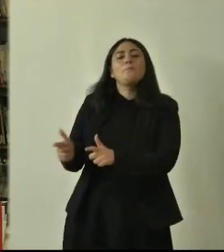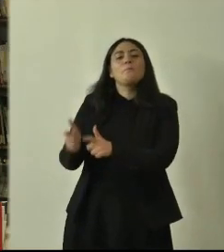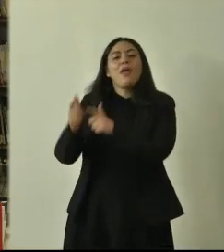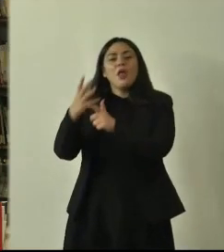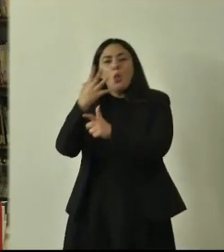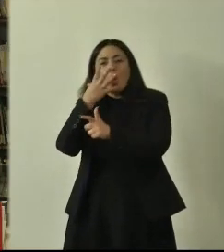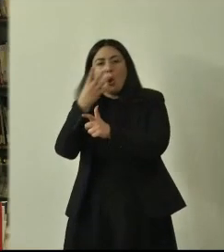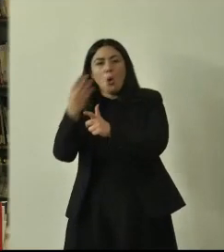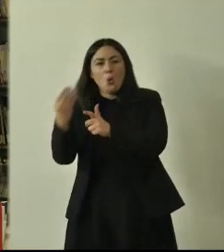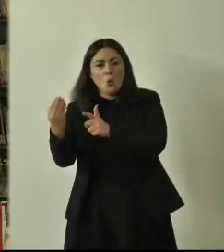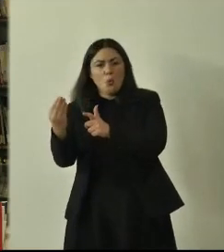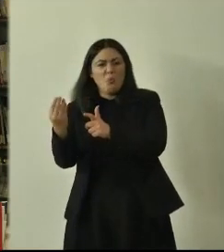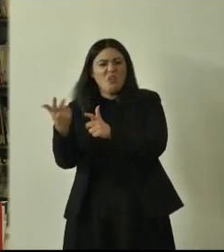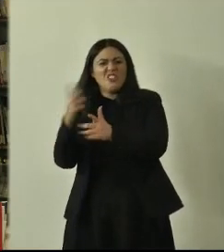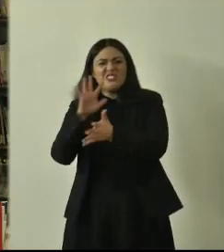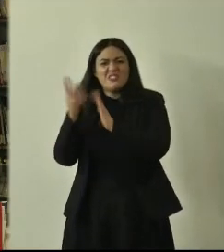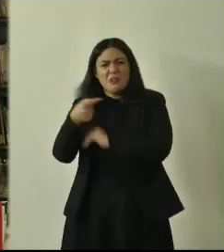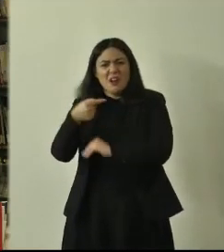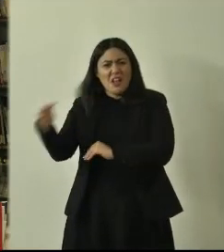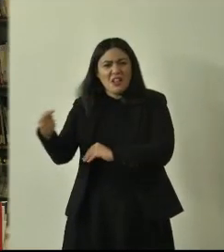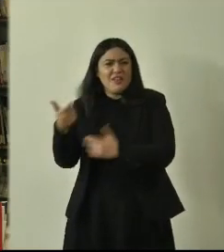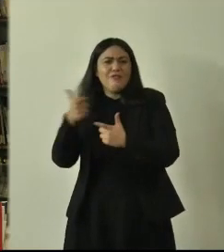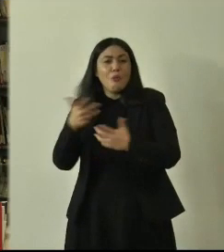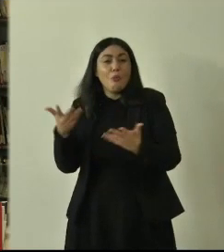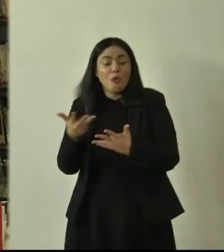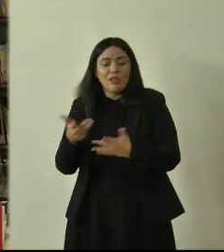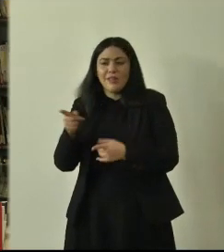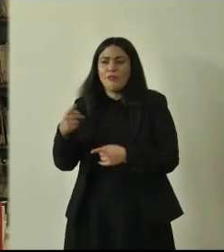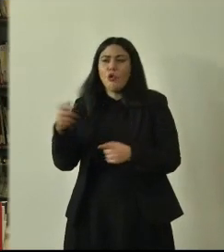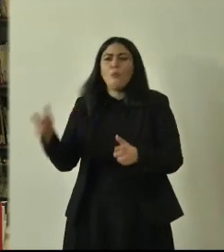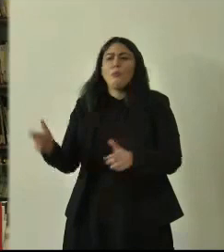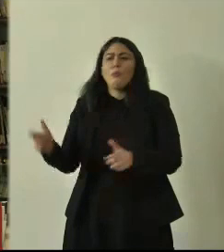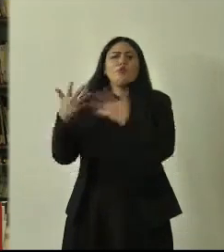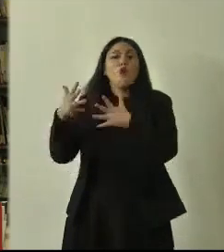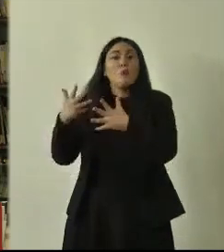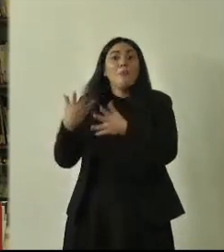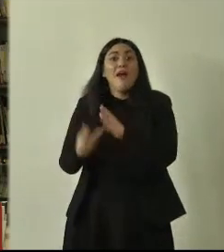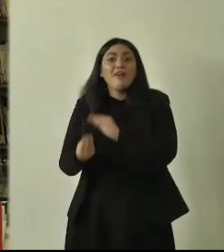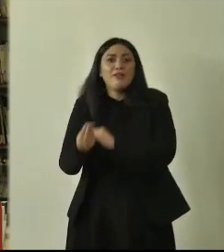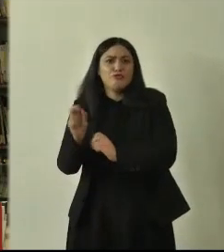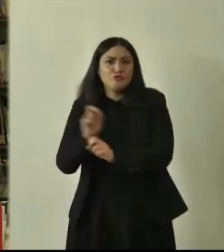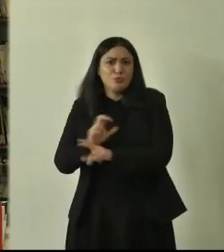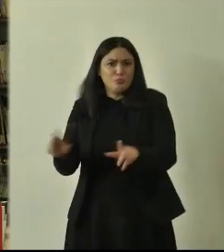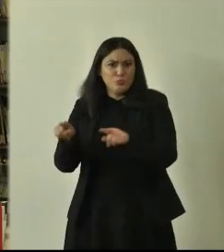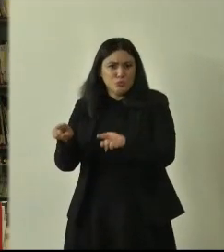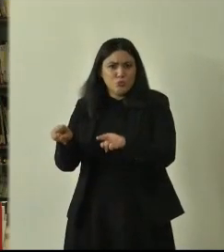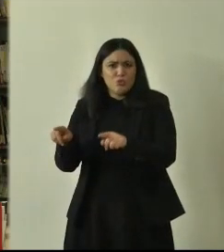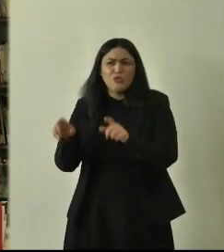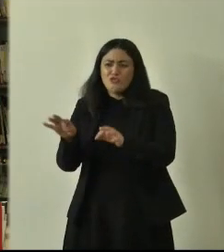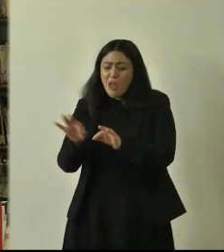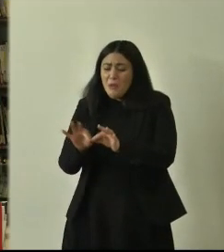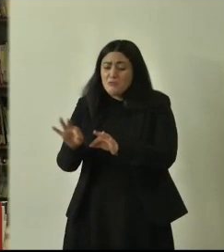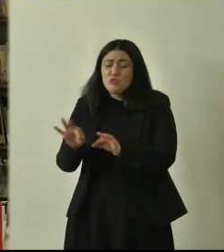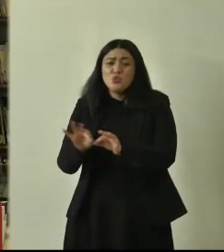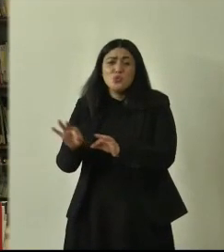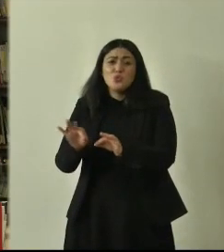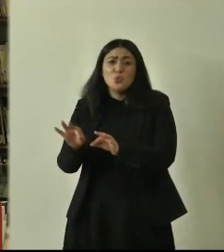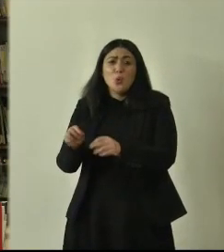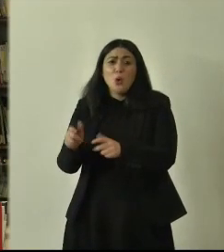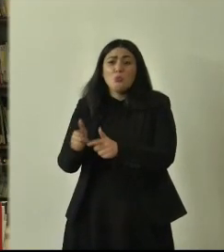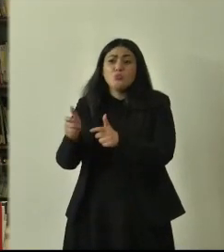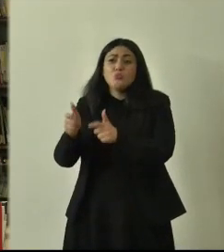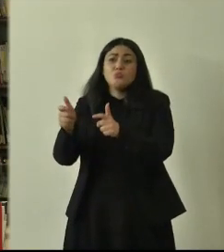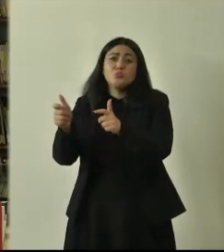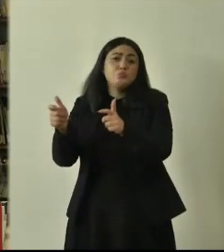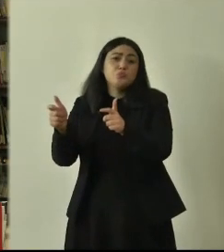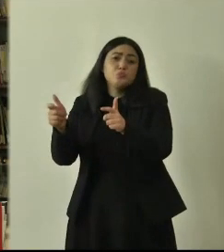'albero cioè piante che ormai non crescono più piante quindi che hanno un incremento diametrico limitato a volte anzi delle due calano